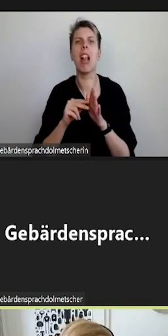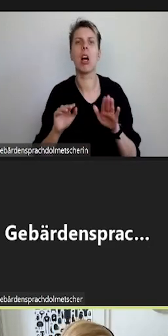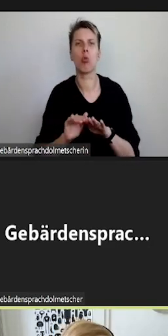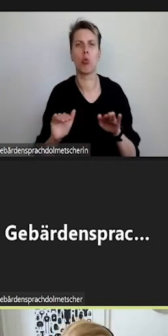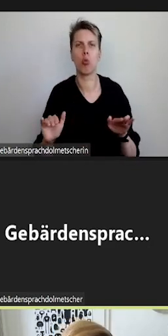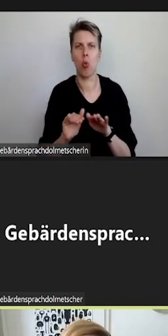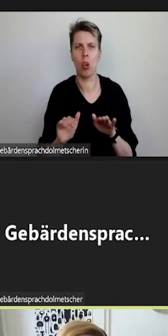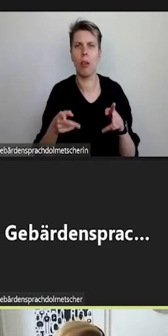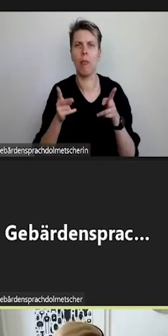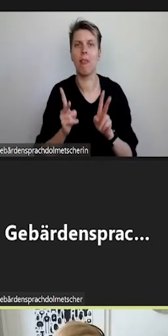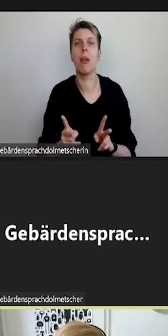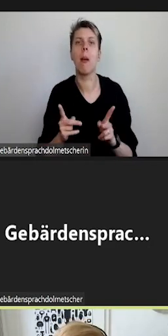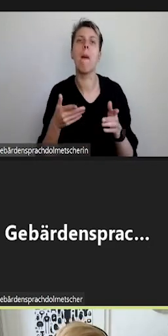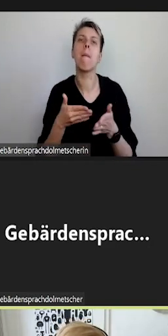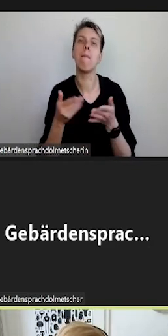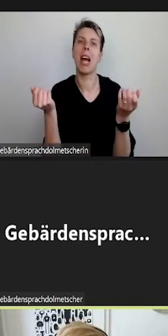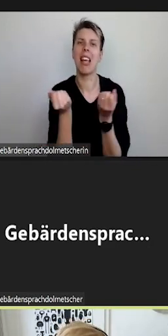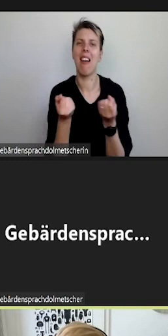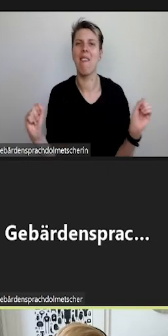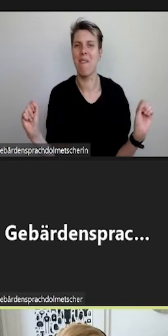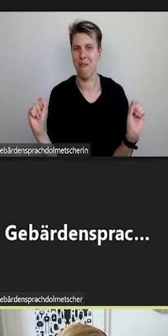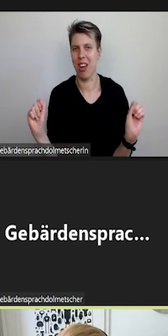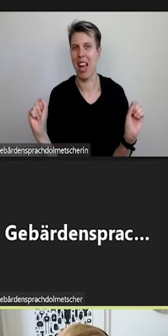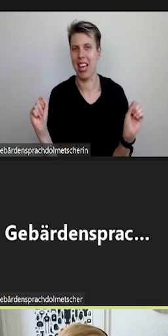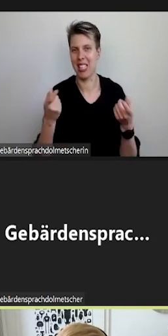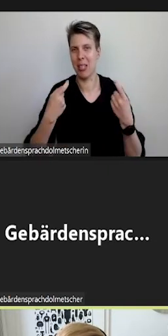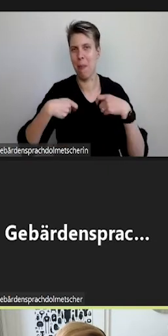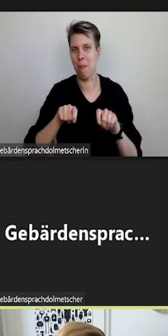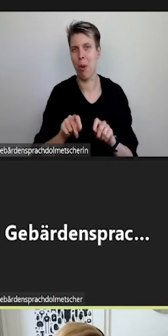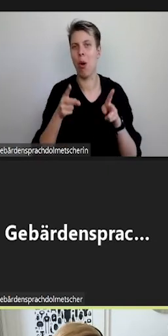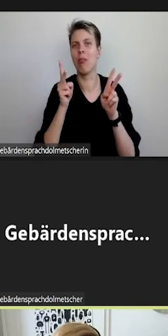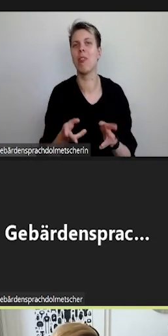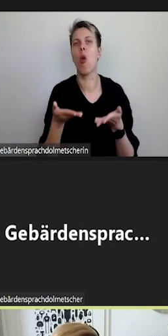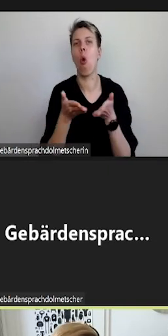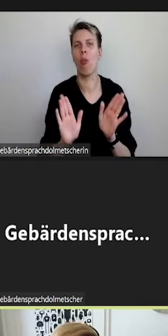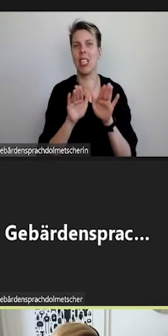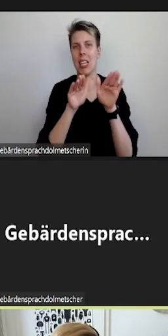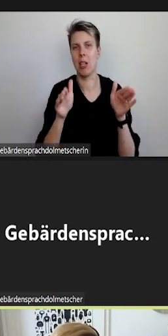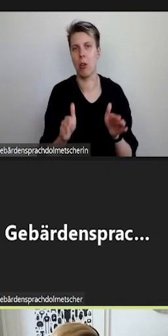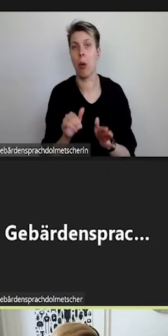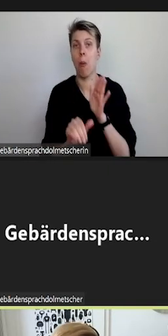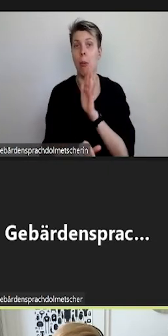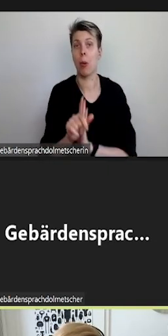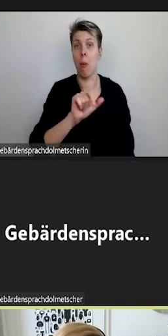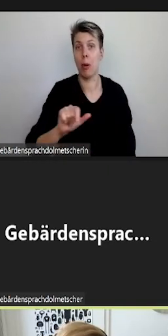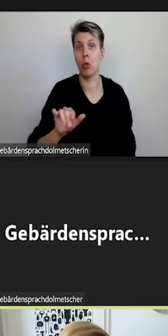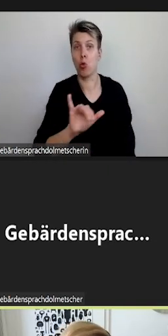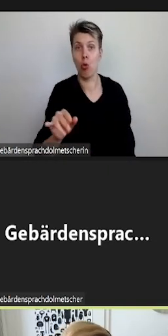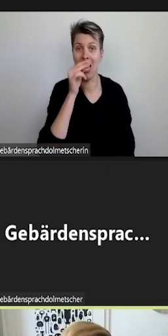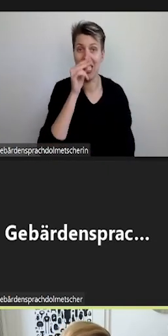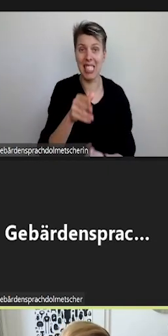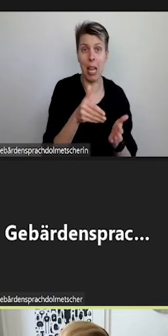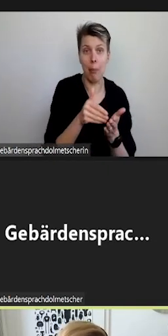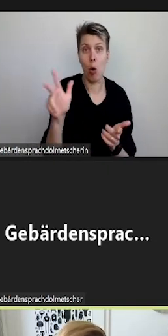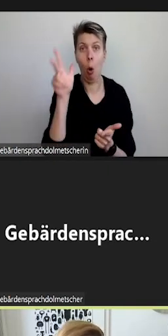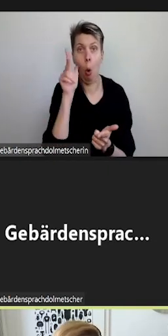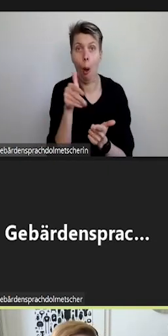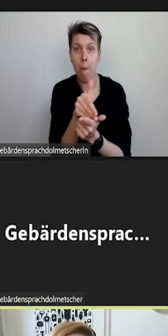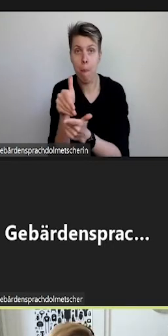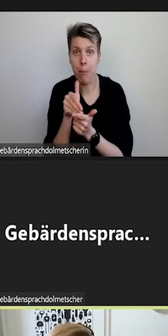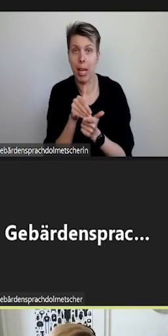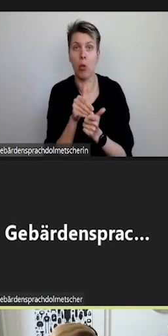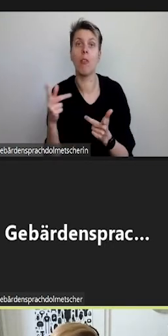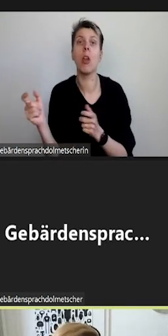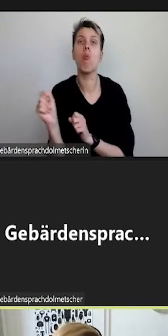für barrierefreies Bauen für öffentlich zugängliche Gebäude. Da werden insbesondere Bedürfnisse von Menschen mit Sehbehinderung, Hörbehinderung und mit